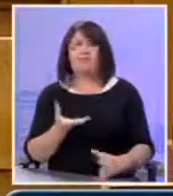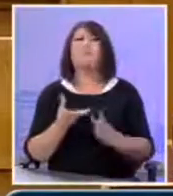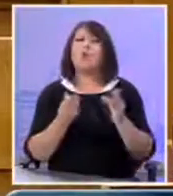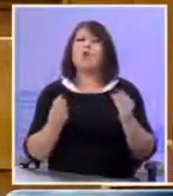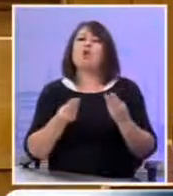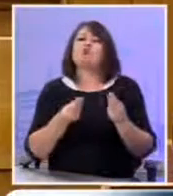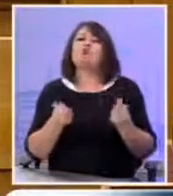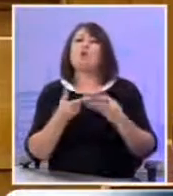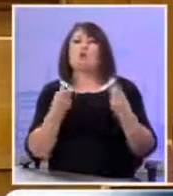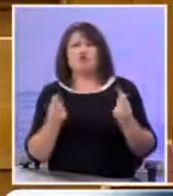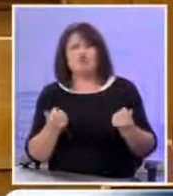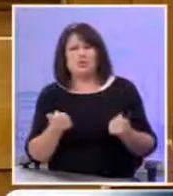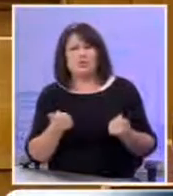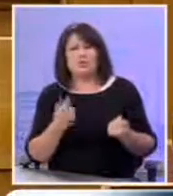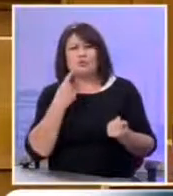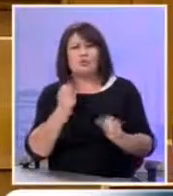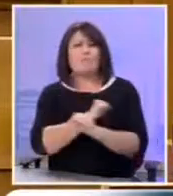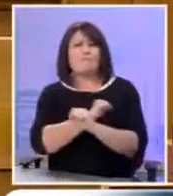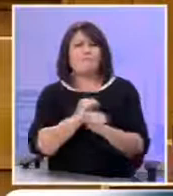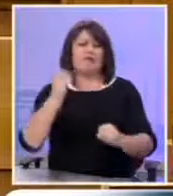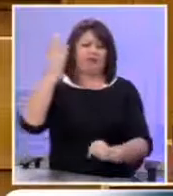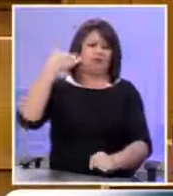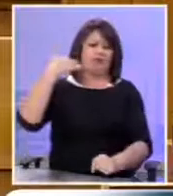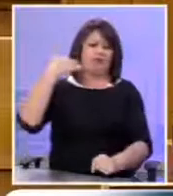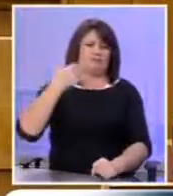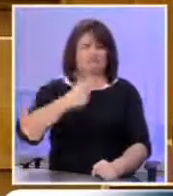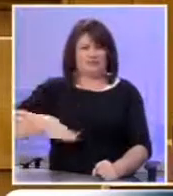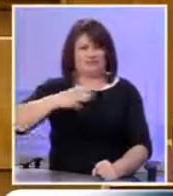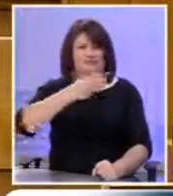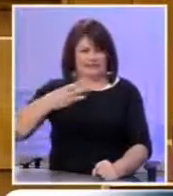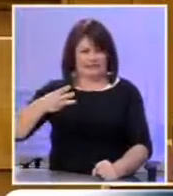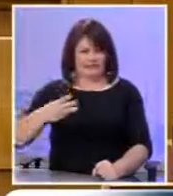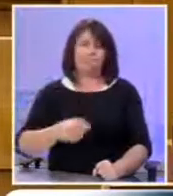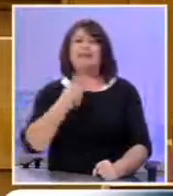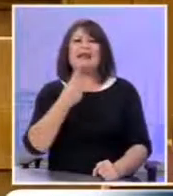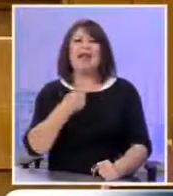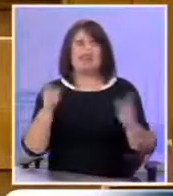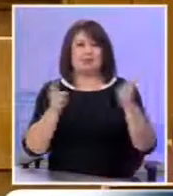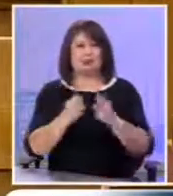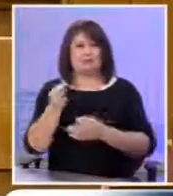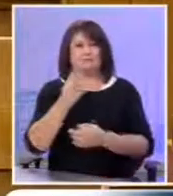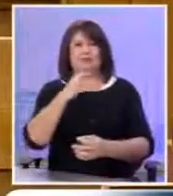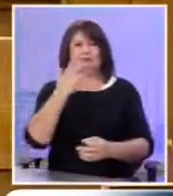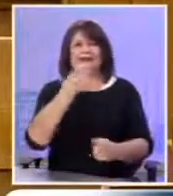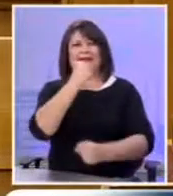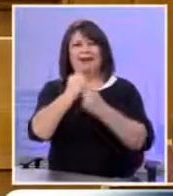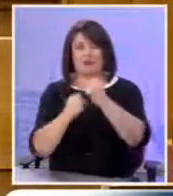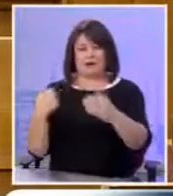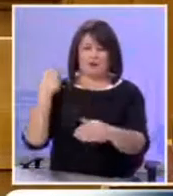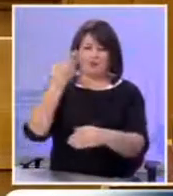άλλα μέσα για να μας αποδομήσουν και να μας απαξιώσουν τι λένε συνοπτικά ότι από τις 25 Γενάρη